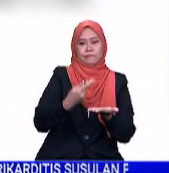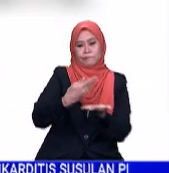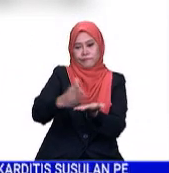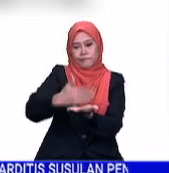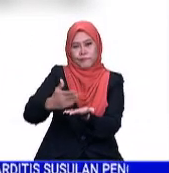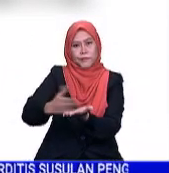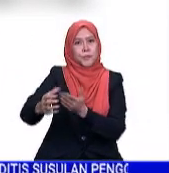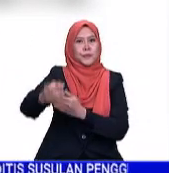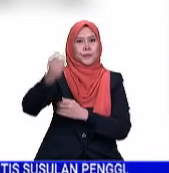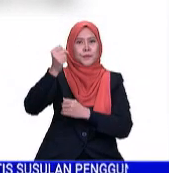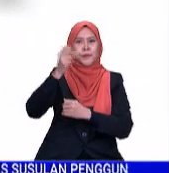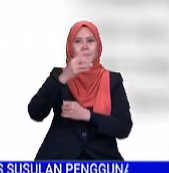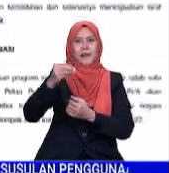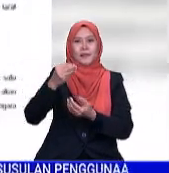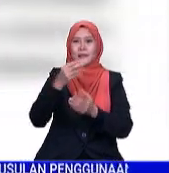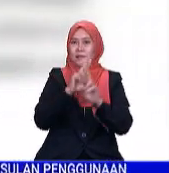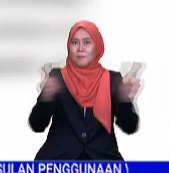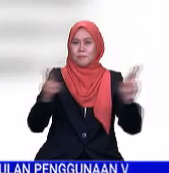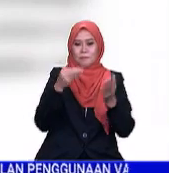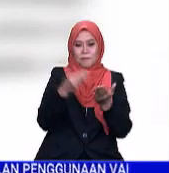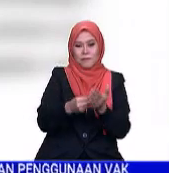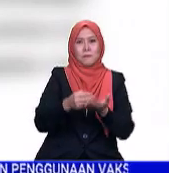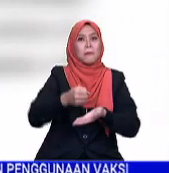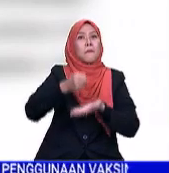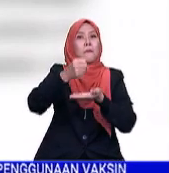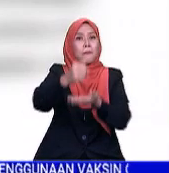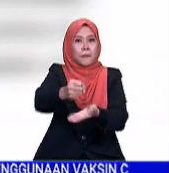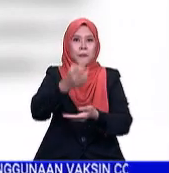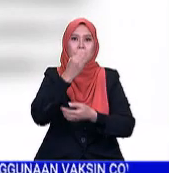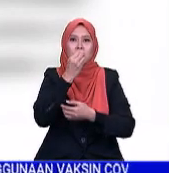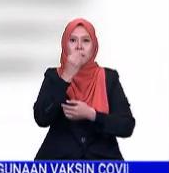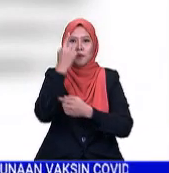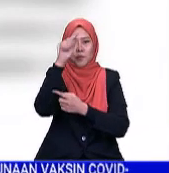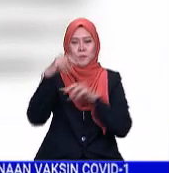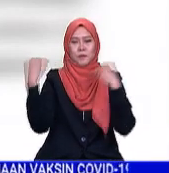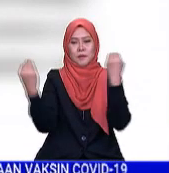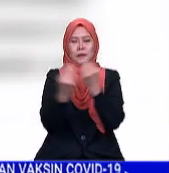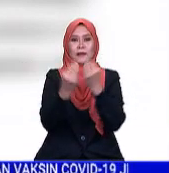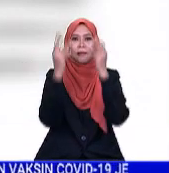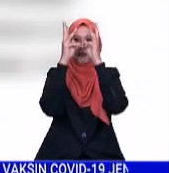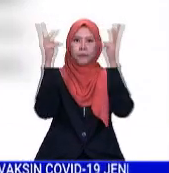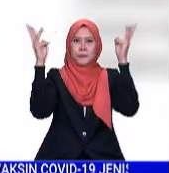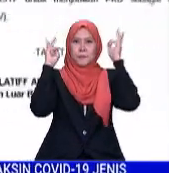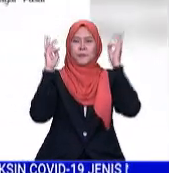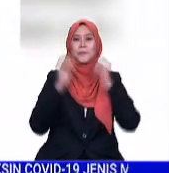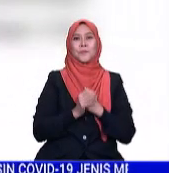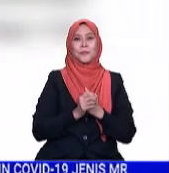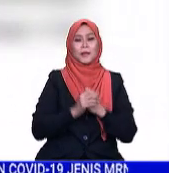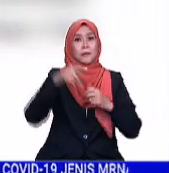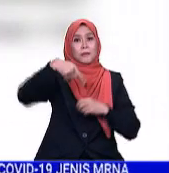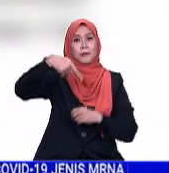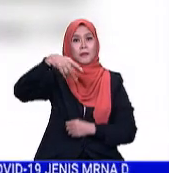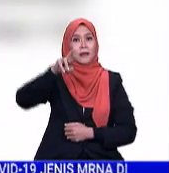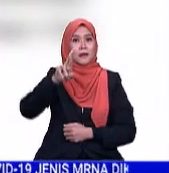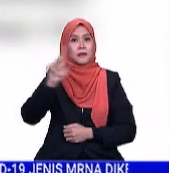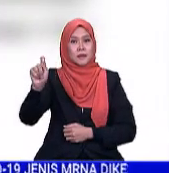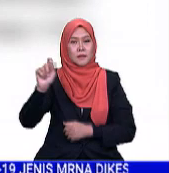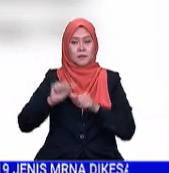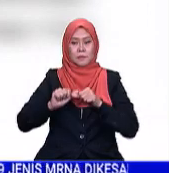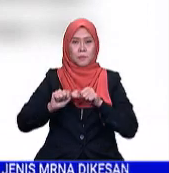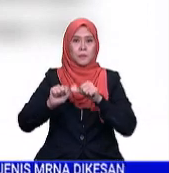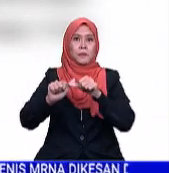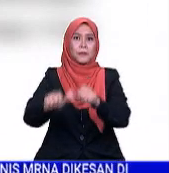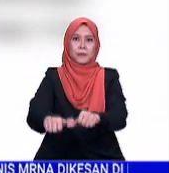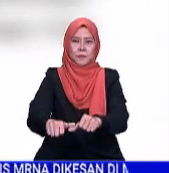kursus serta bakul makanan untuk masyarakat orang asli. Dalam pada itu, program Perumahan Rakyat Termiskin PPRT akan terus